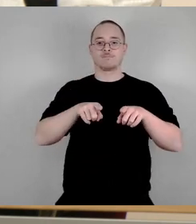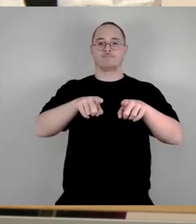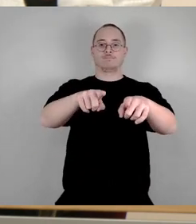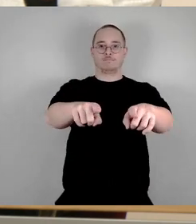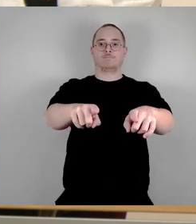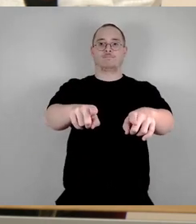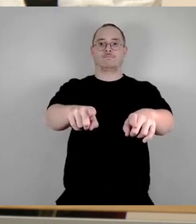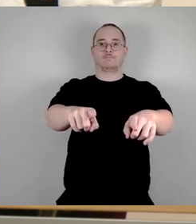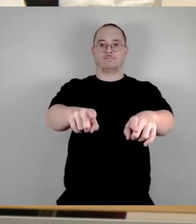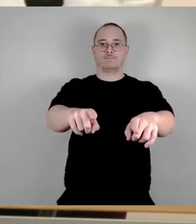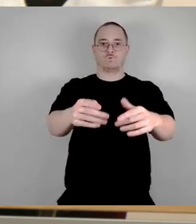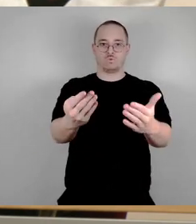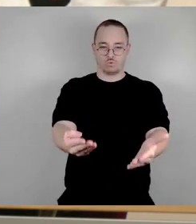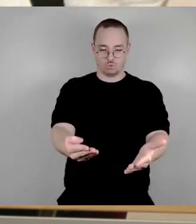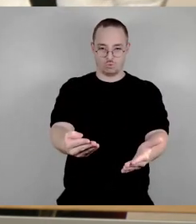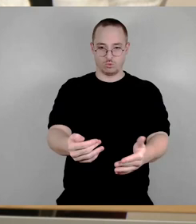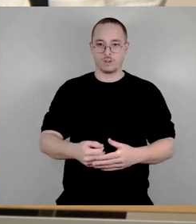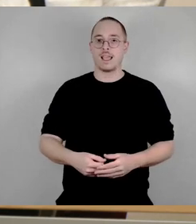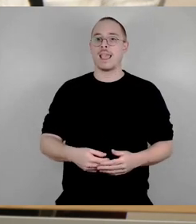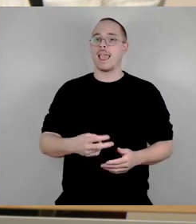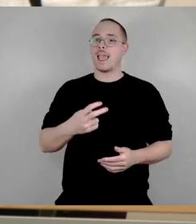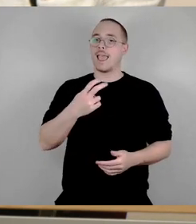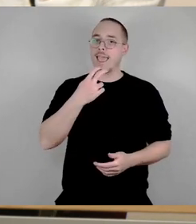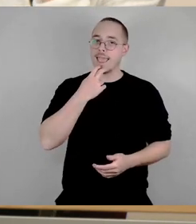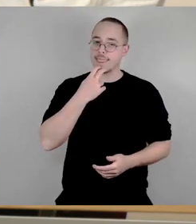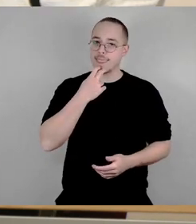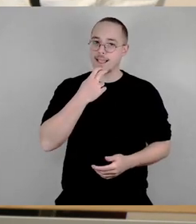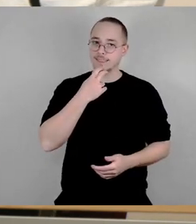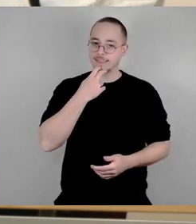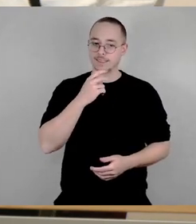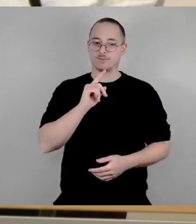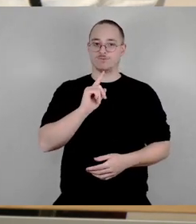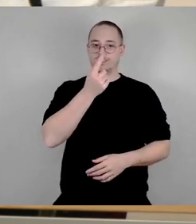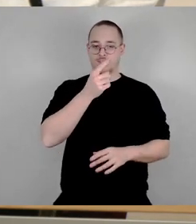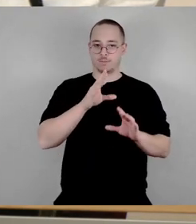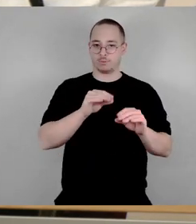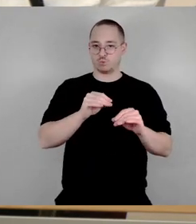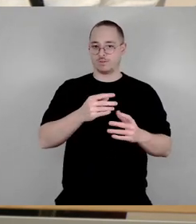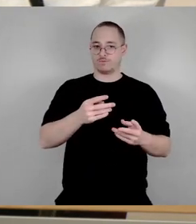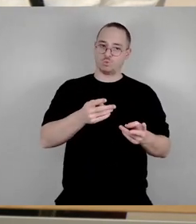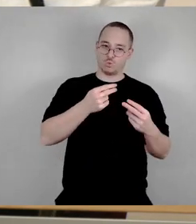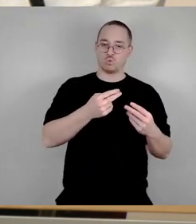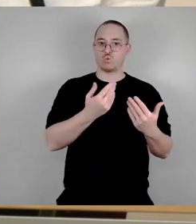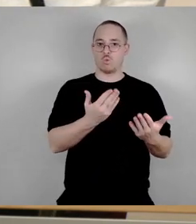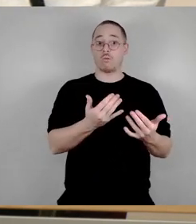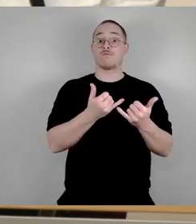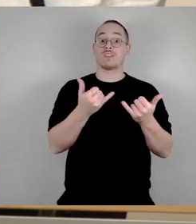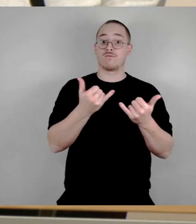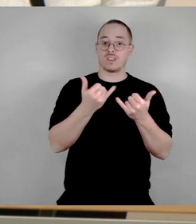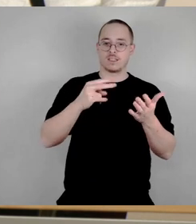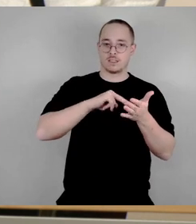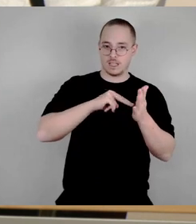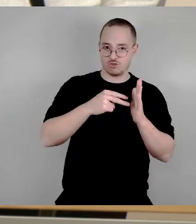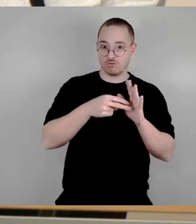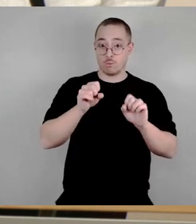Speicherkraftwerkes dennoch, also trotz der technischen Veränderungen, möglich gemacht werden kann. Dazu werden wir vorgehen